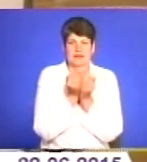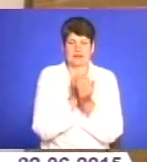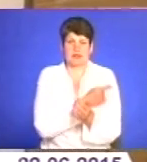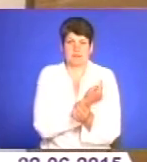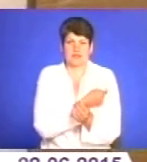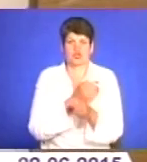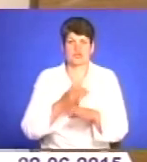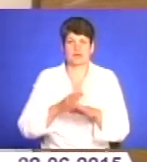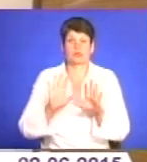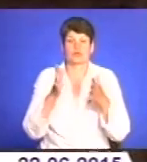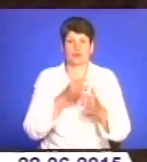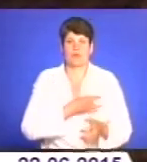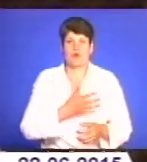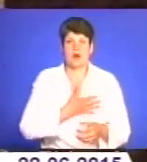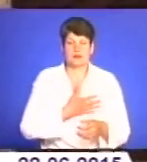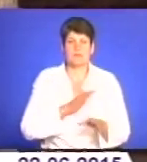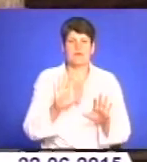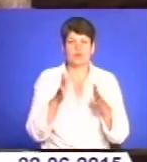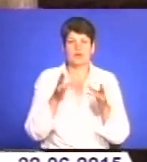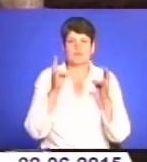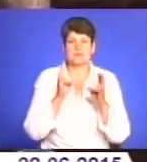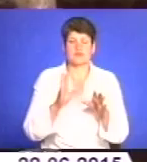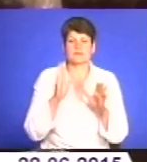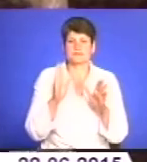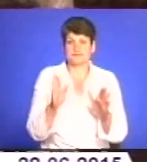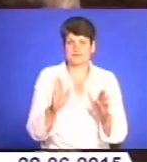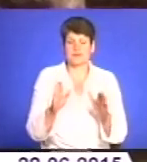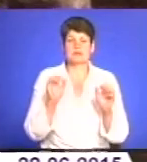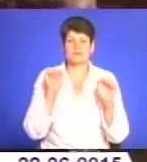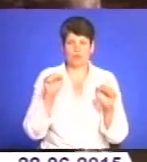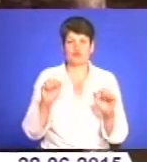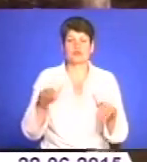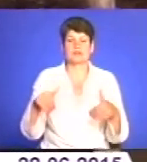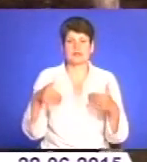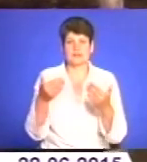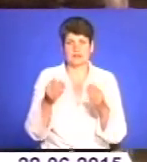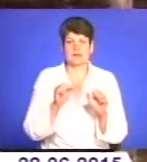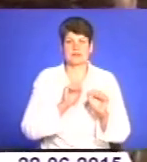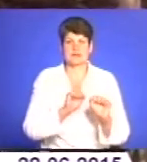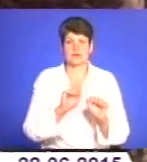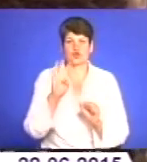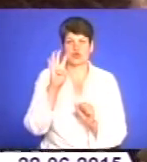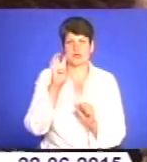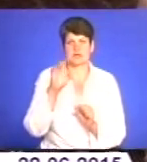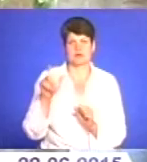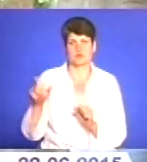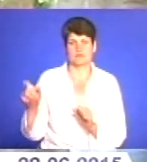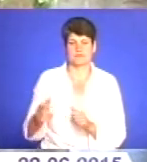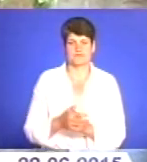для можливих поранених. У разі небезпеки Білокриницьке бомбосховище зможе надати притулок близько 400 особам.